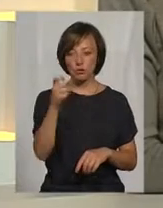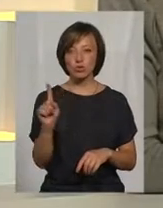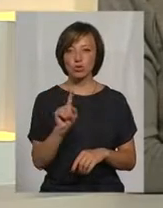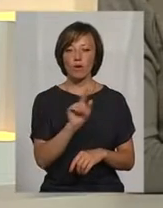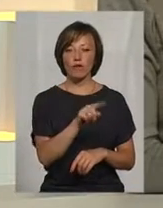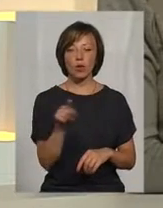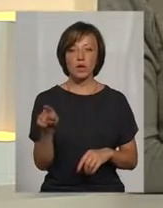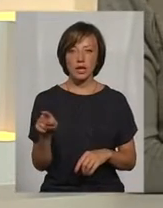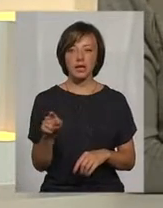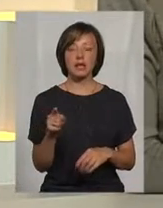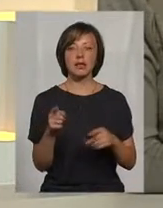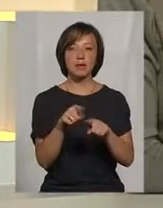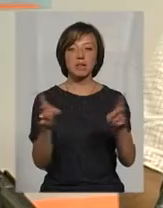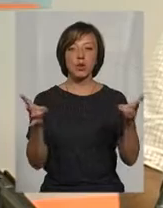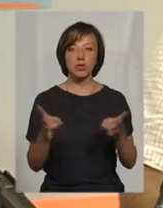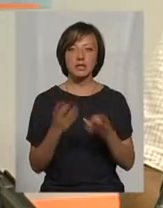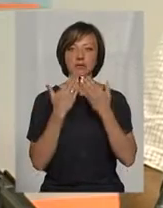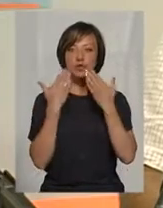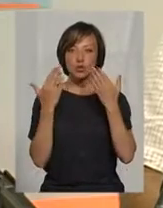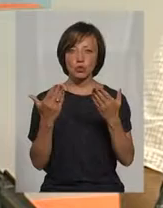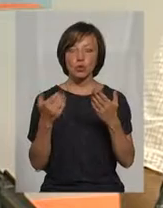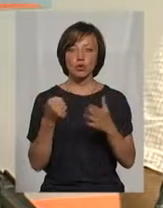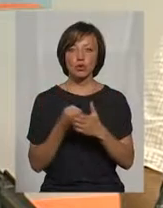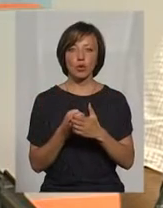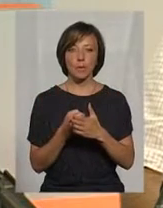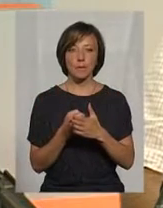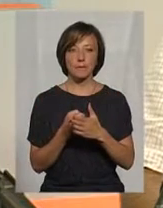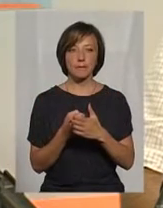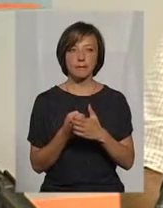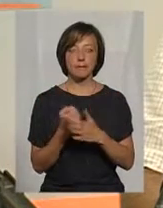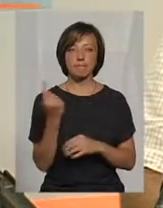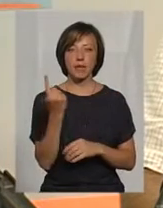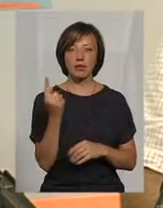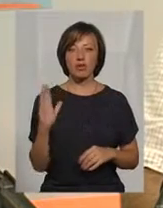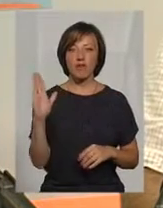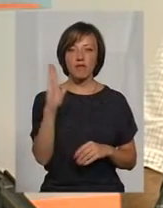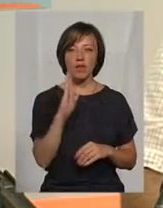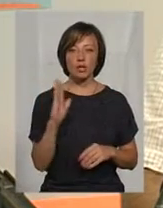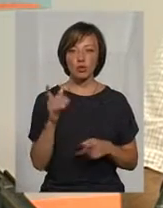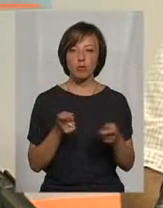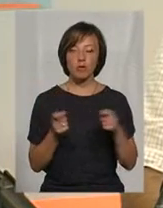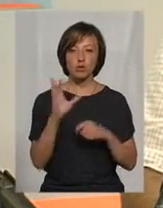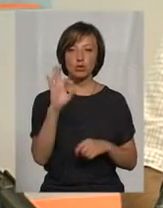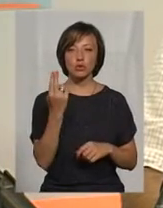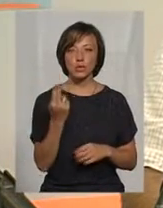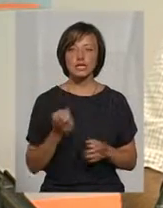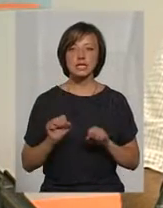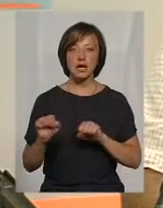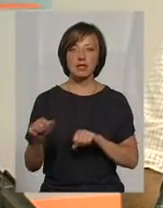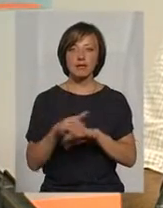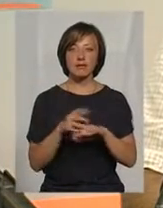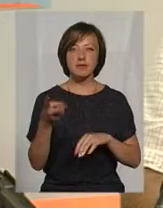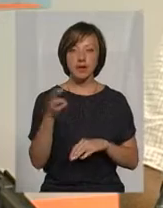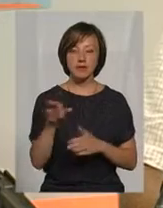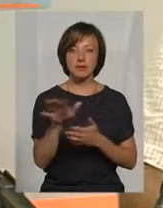що їм необхідно звернутися до 1 вересня до управління соціального захисту населення з